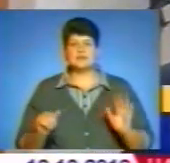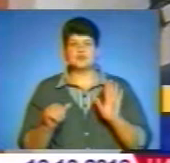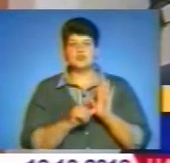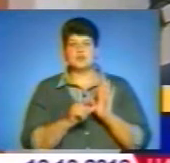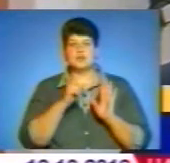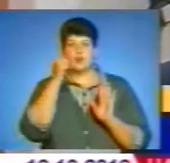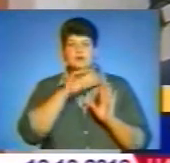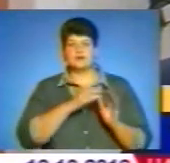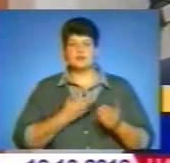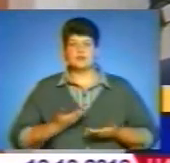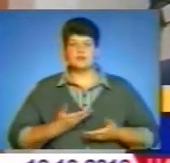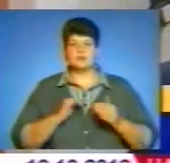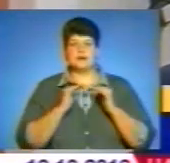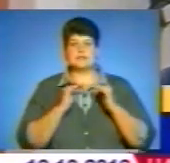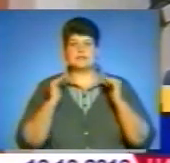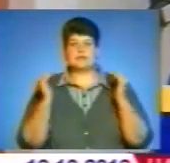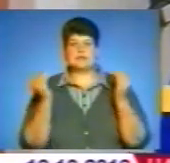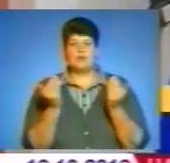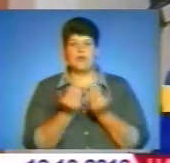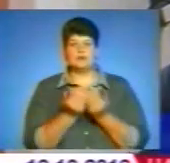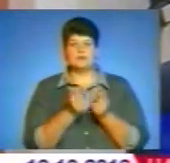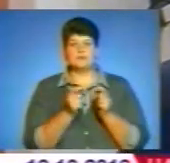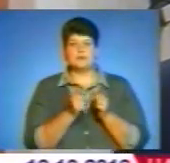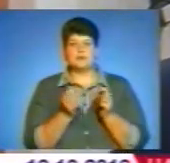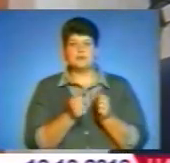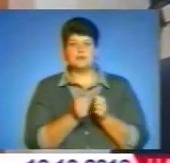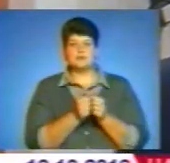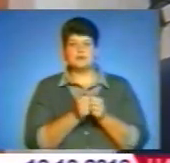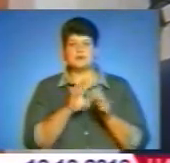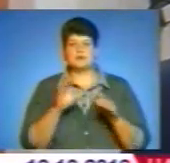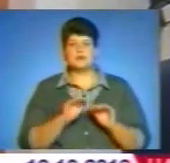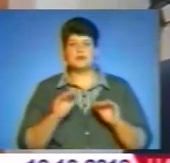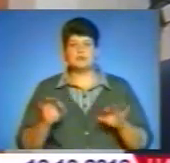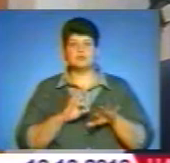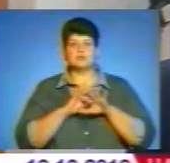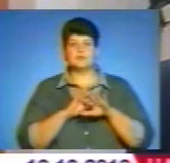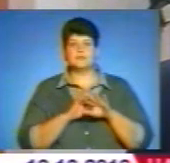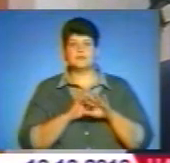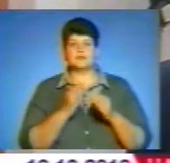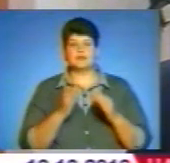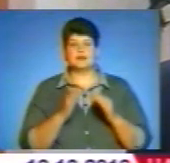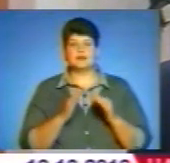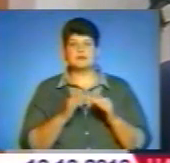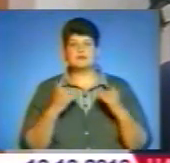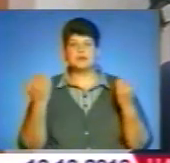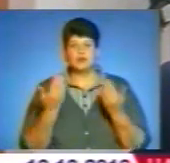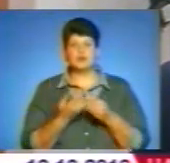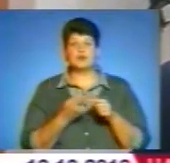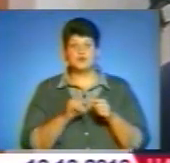дитинстві. Бажання грати – це виконувало з дитинства з 6 років. Я жив коло стадіону, надалеко.